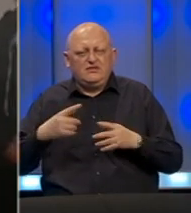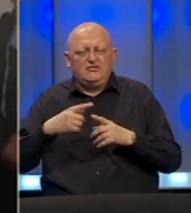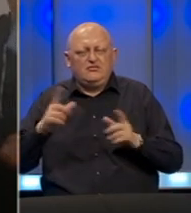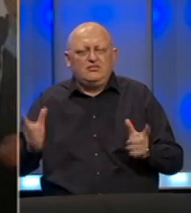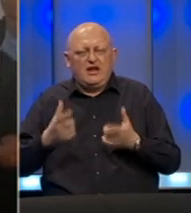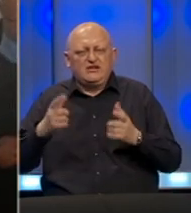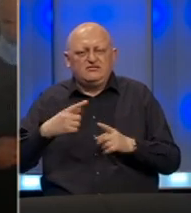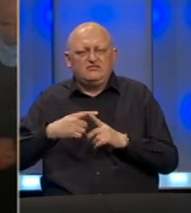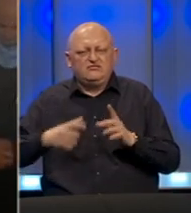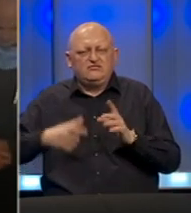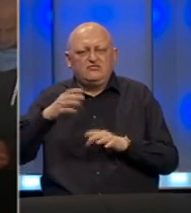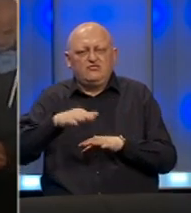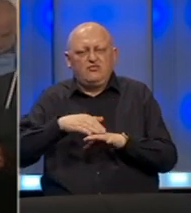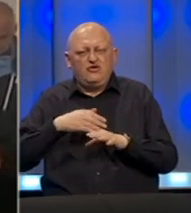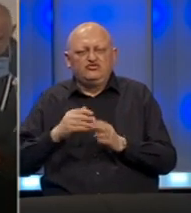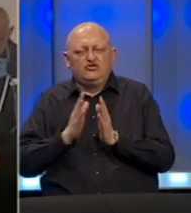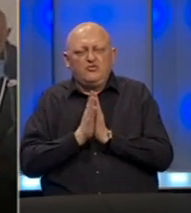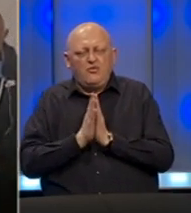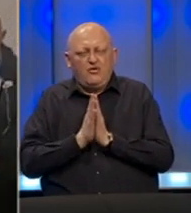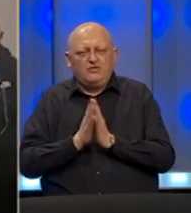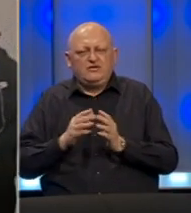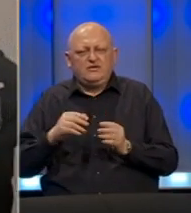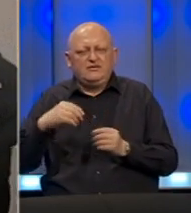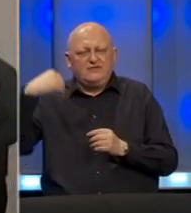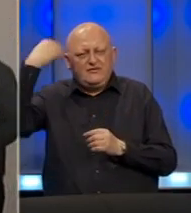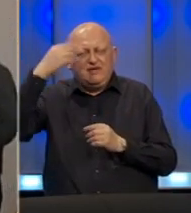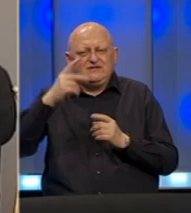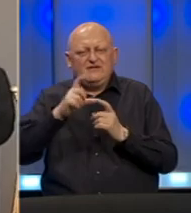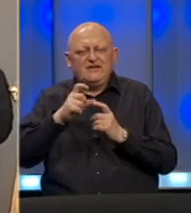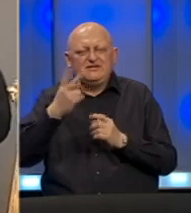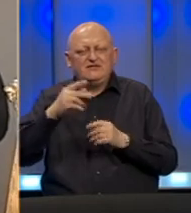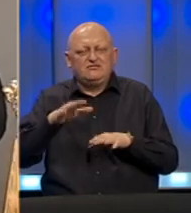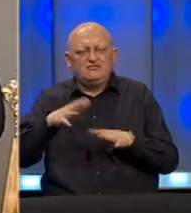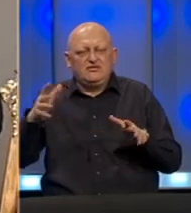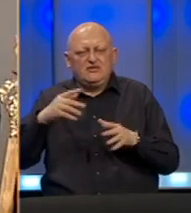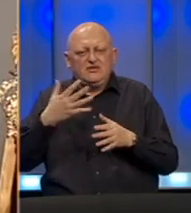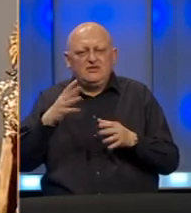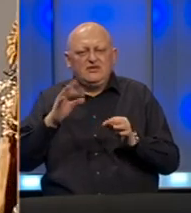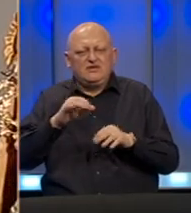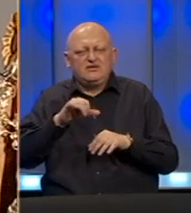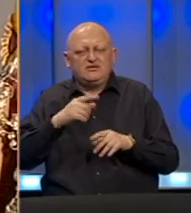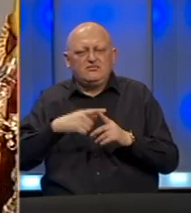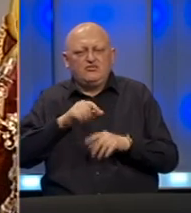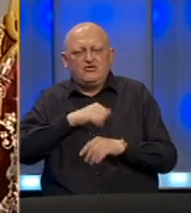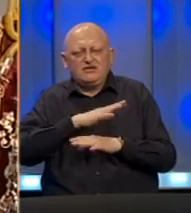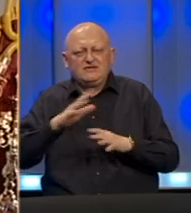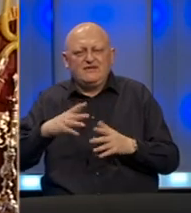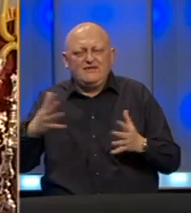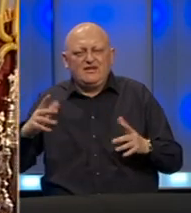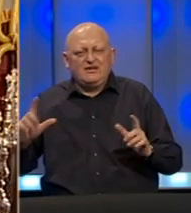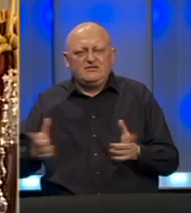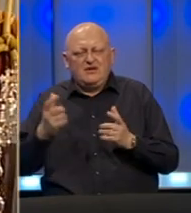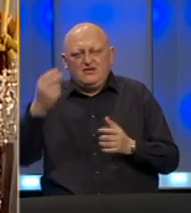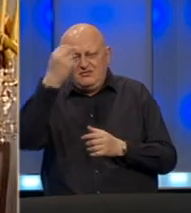Srpske pravoslavne crkve počinje liturgijom Svetog Vasljelija Velikog koja se služi deset puta godišnje na sve velike pravoslavne